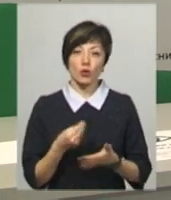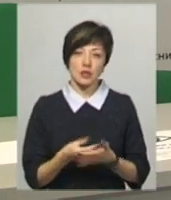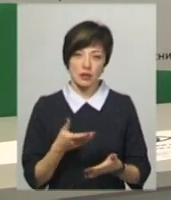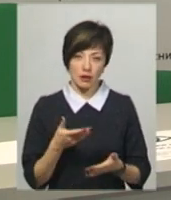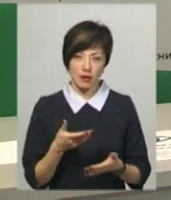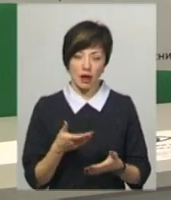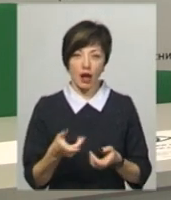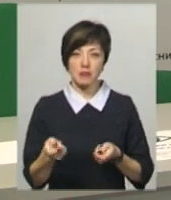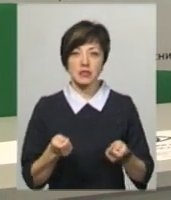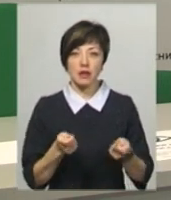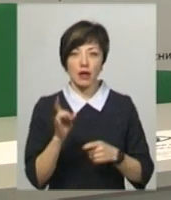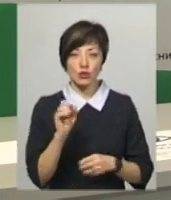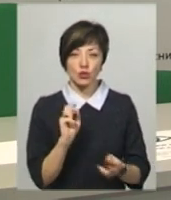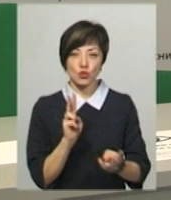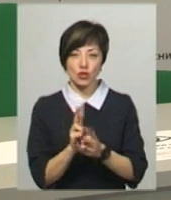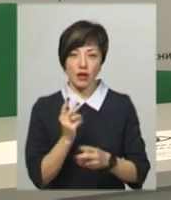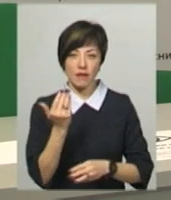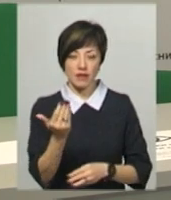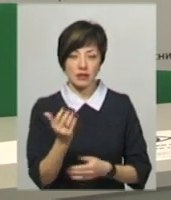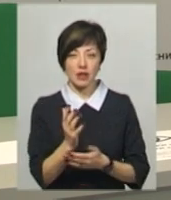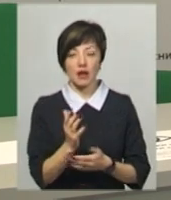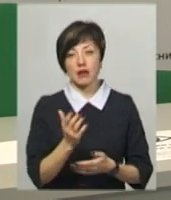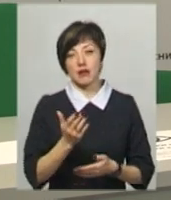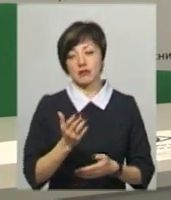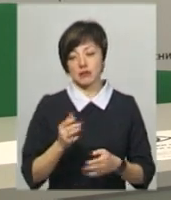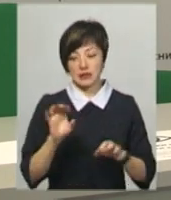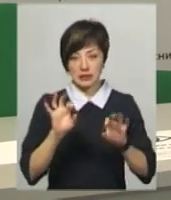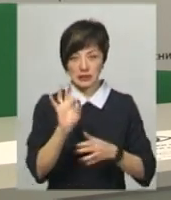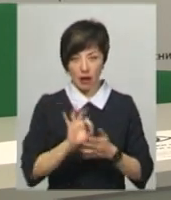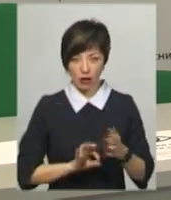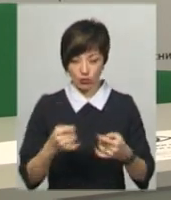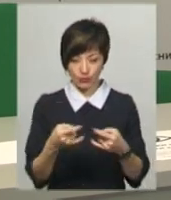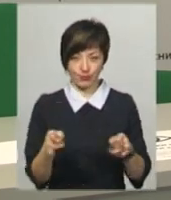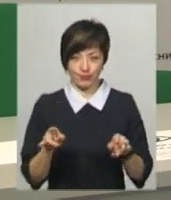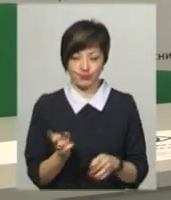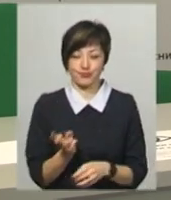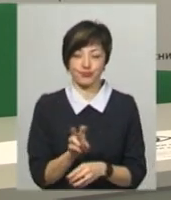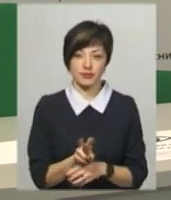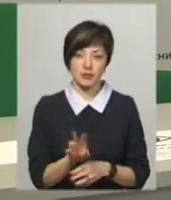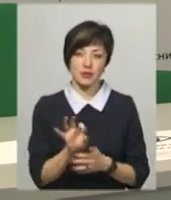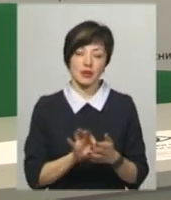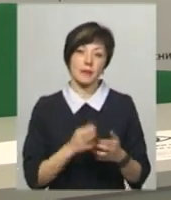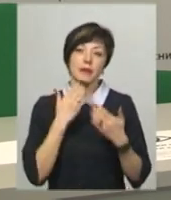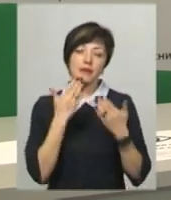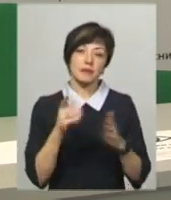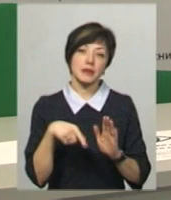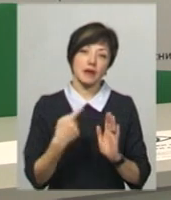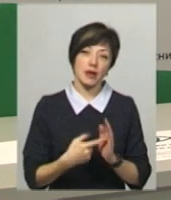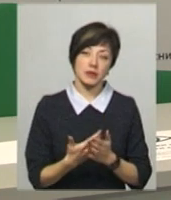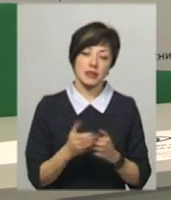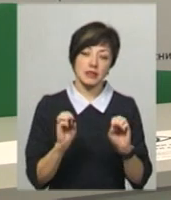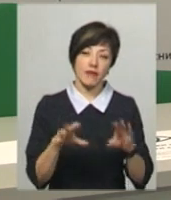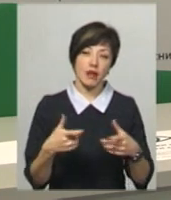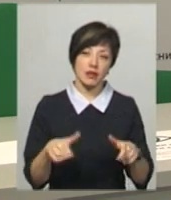адміністратора, який зустрічає вас на резервшені. Також є питання, якщо, до прикладу, ви